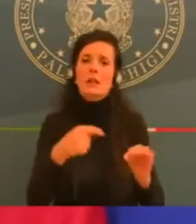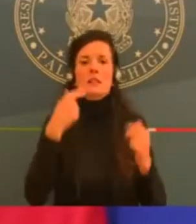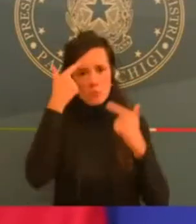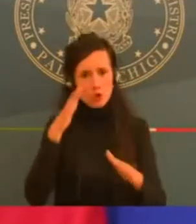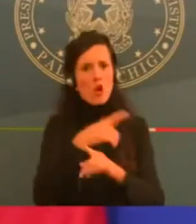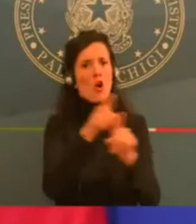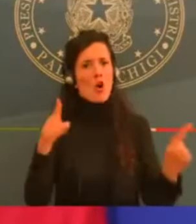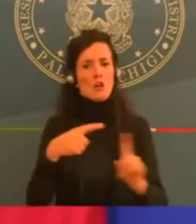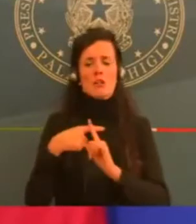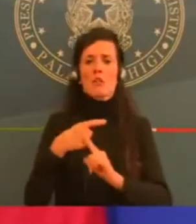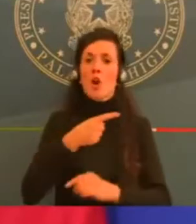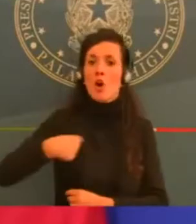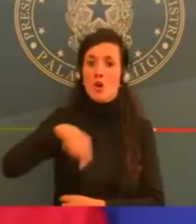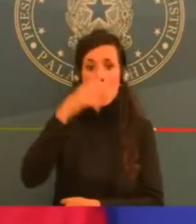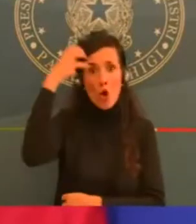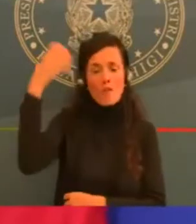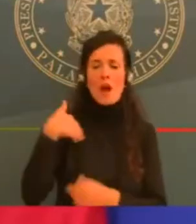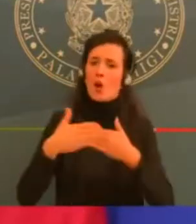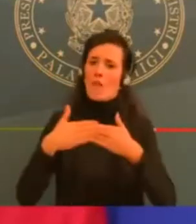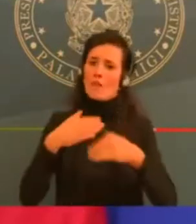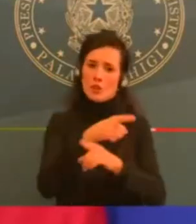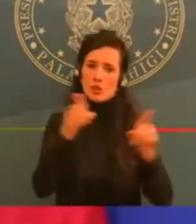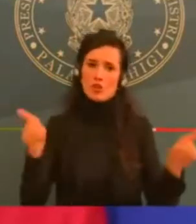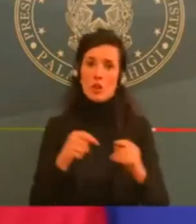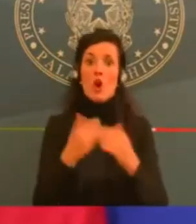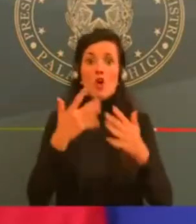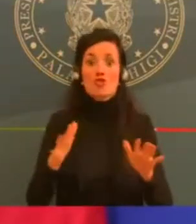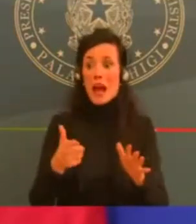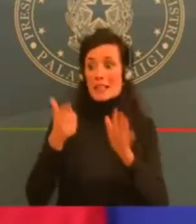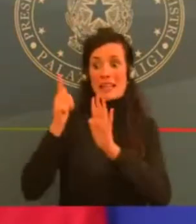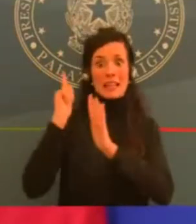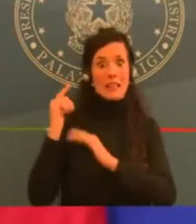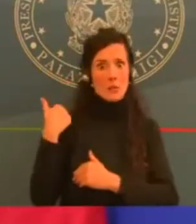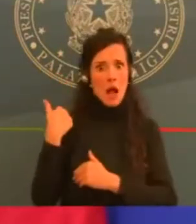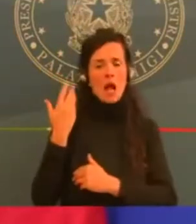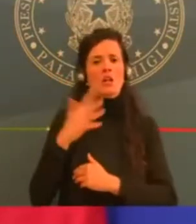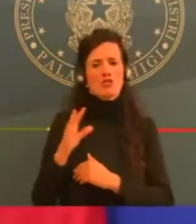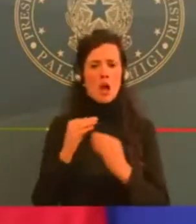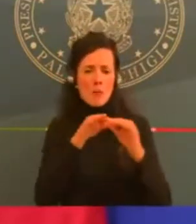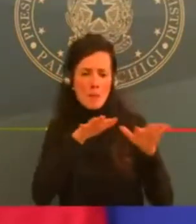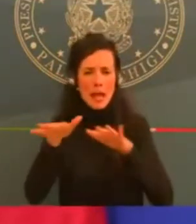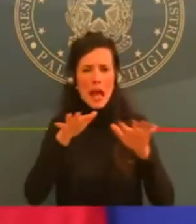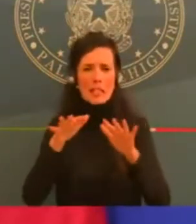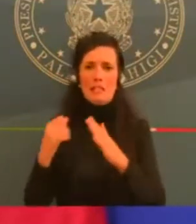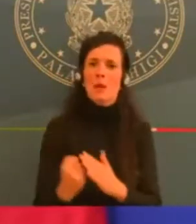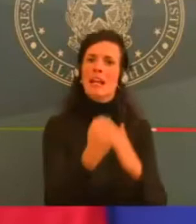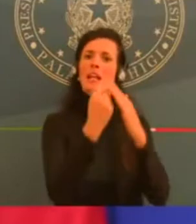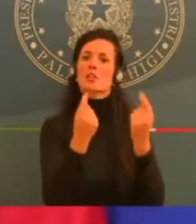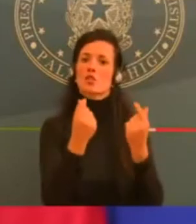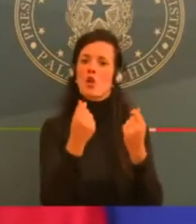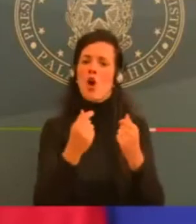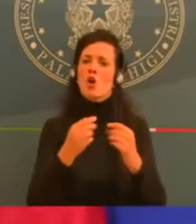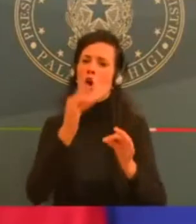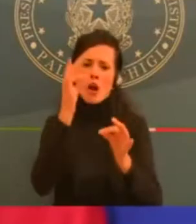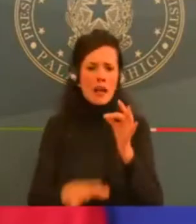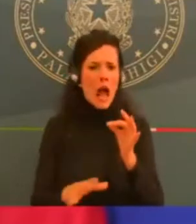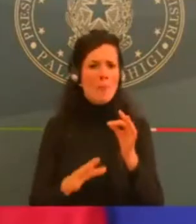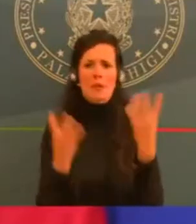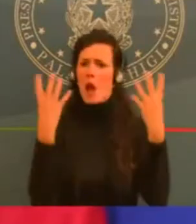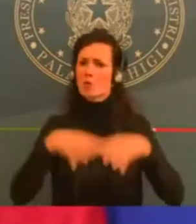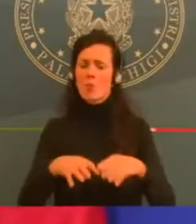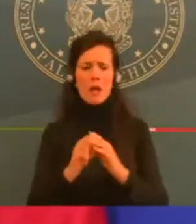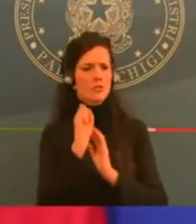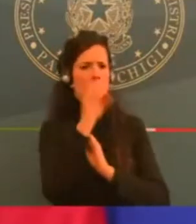direttamente erogati sul conto corrente bancario dall'Agenzia delle Entrate. Abbiamo sospeso anche contributi e